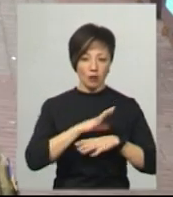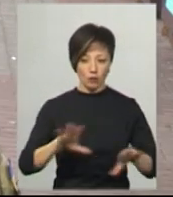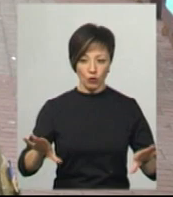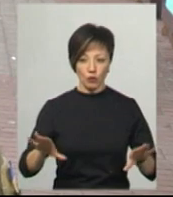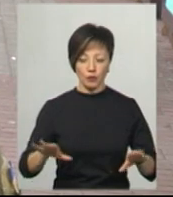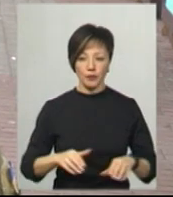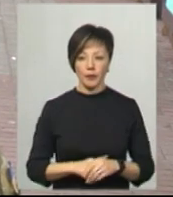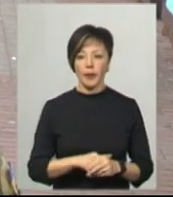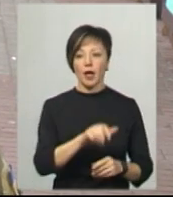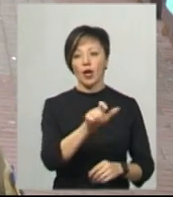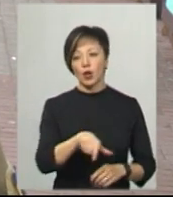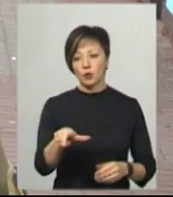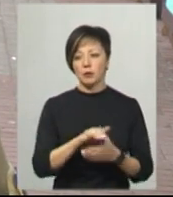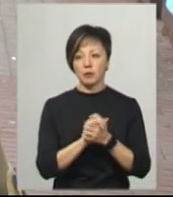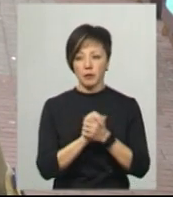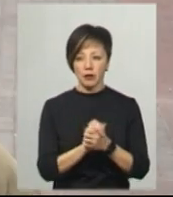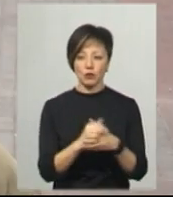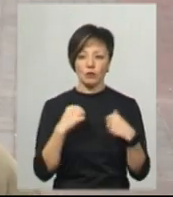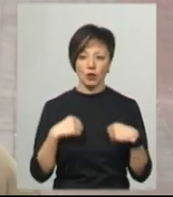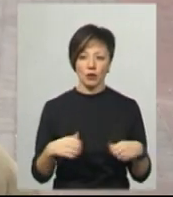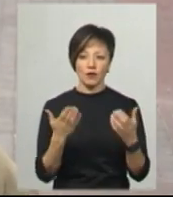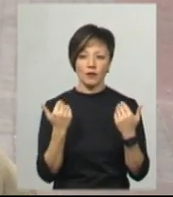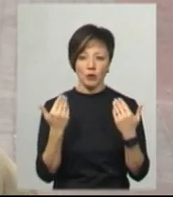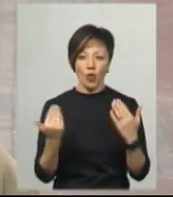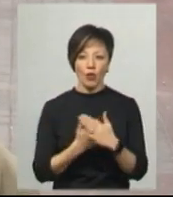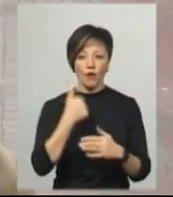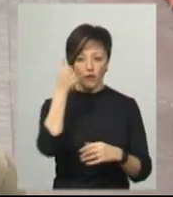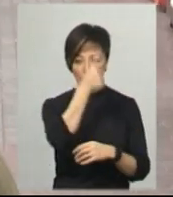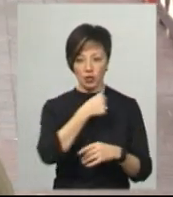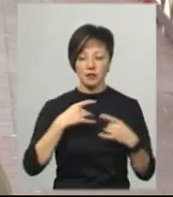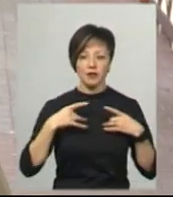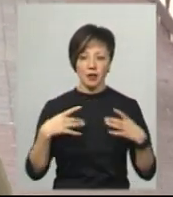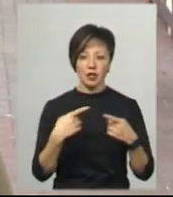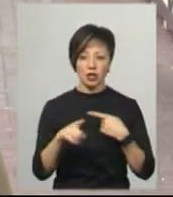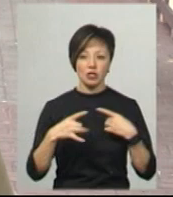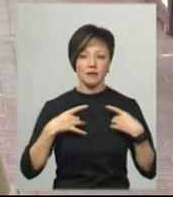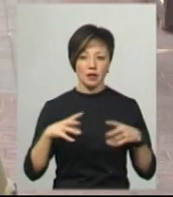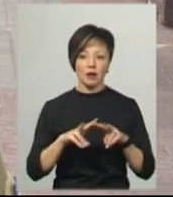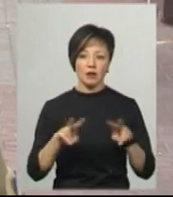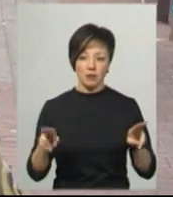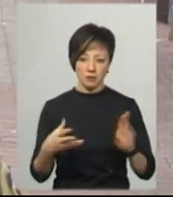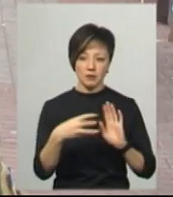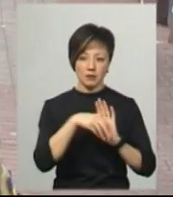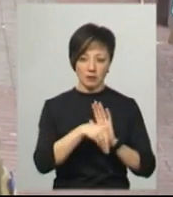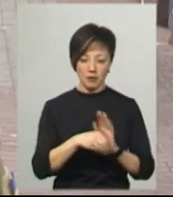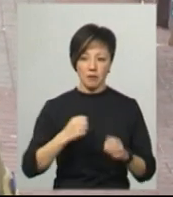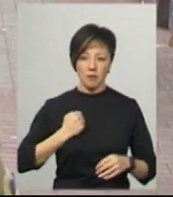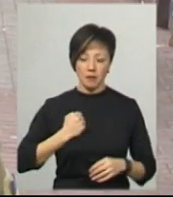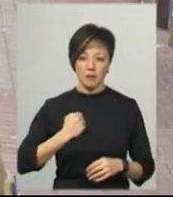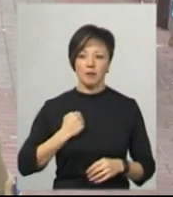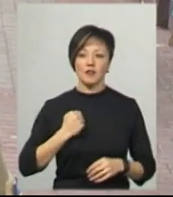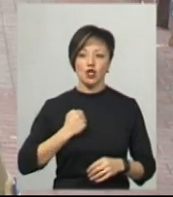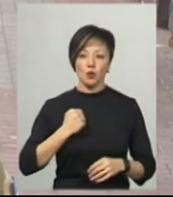було. Люди собі мирно, спокійно відпочивали. На новорічні свята, на інші свята ми так само залучаємося, патрулюємо.